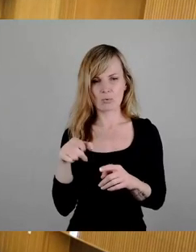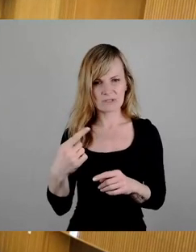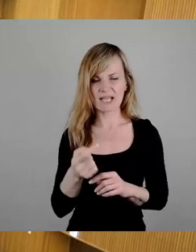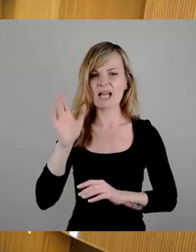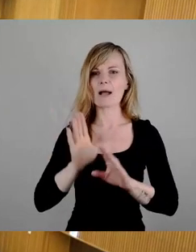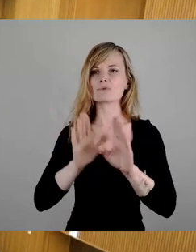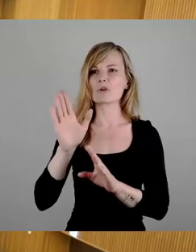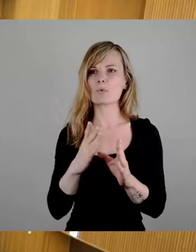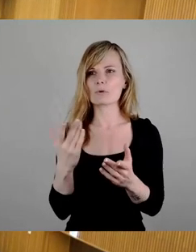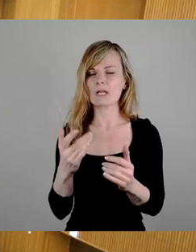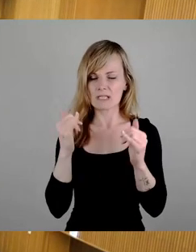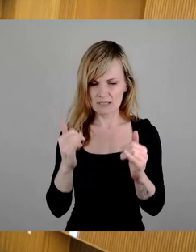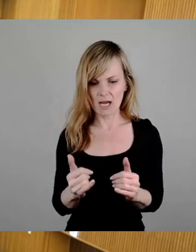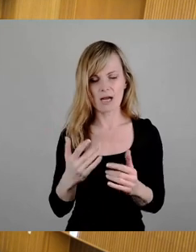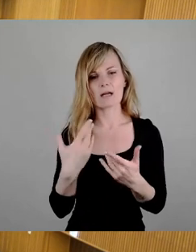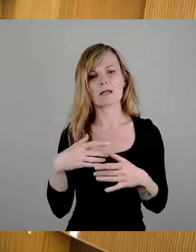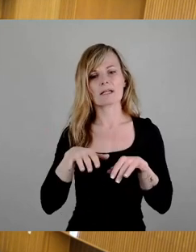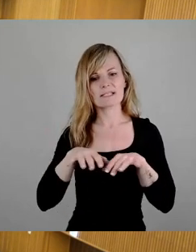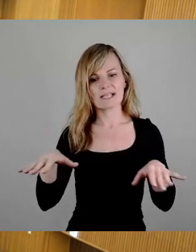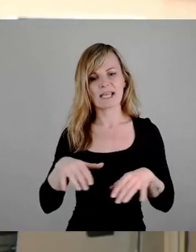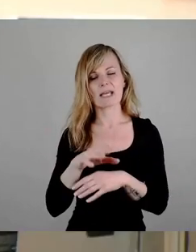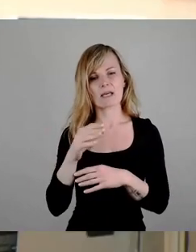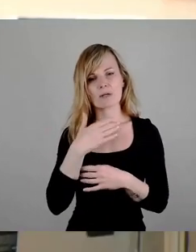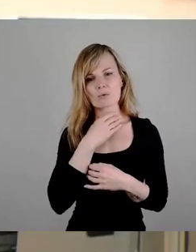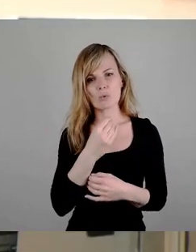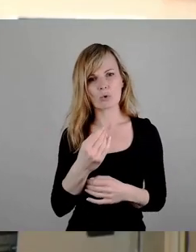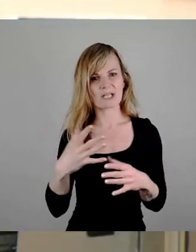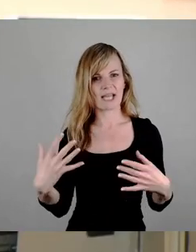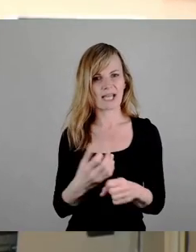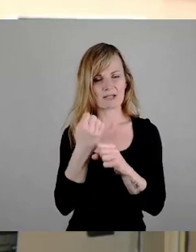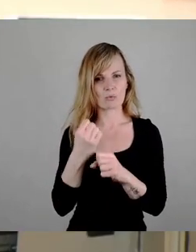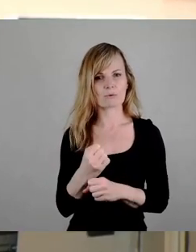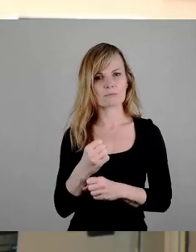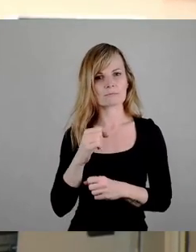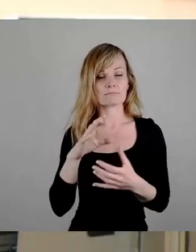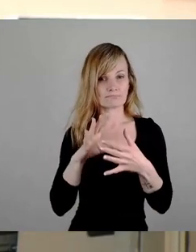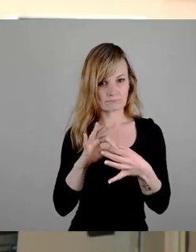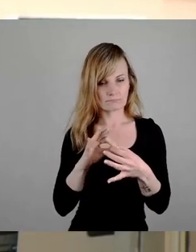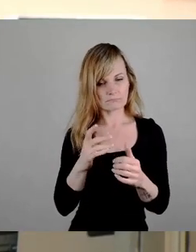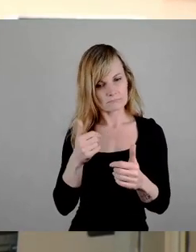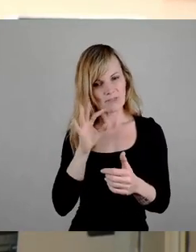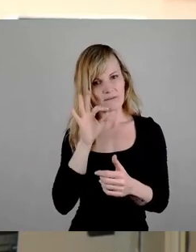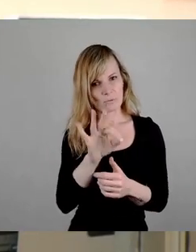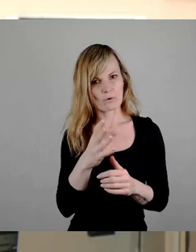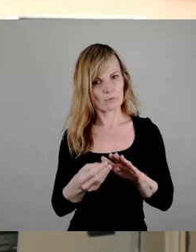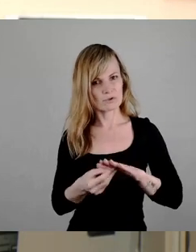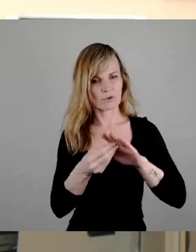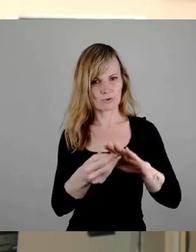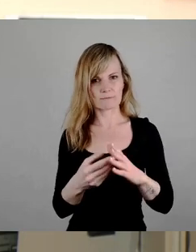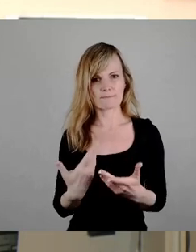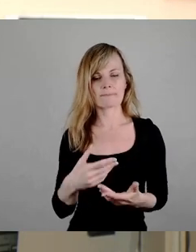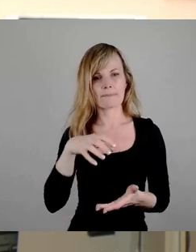hinter die Seenotrettungs-NGO Mission Lifeline, die Potsdamer Erklärung, Städte-Sicherer Häfen und die Aufweichung des